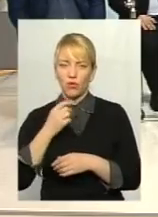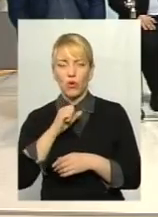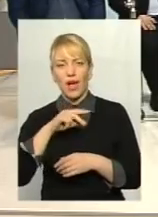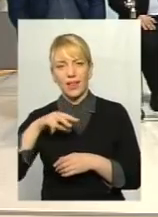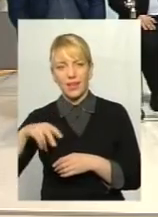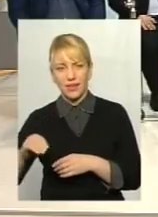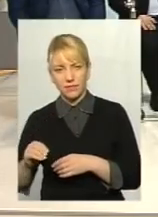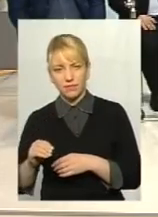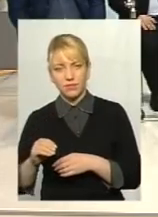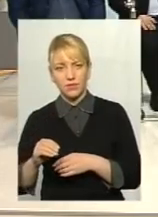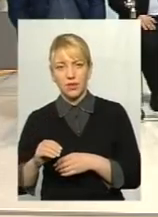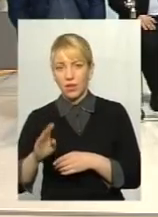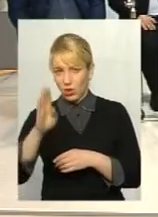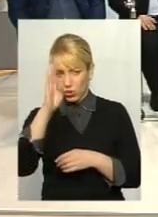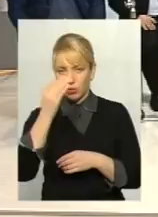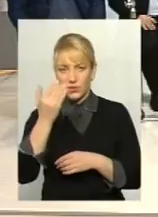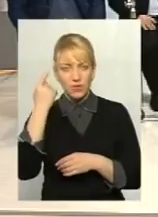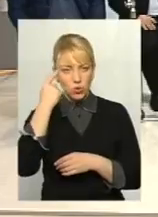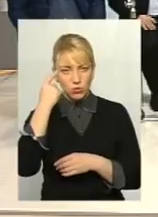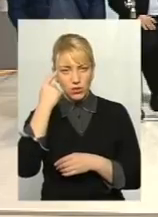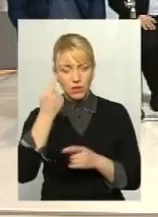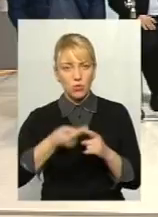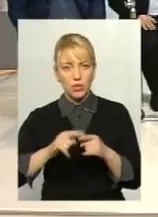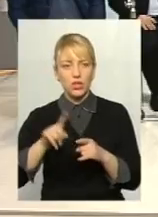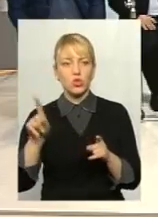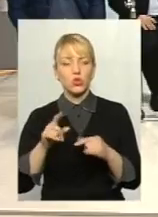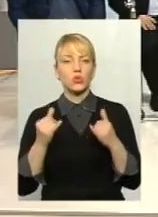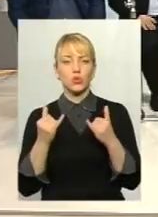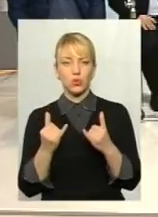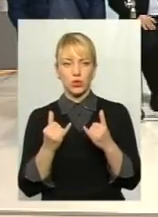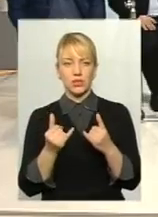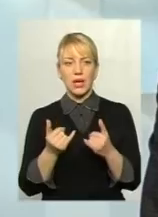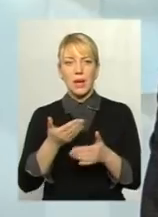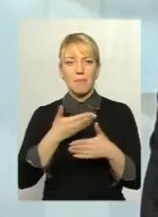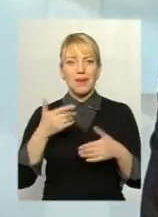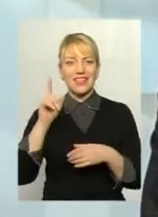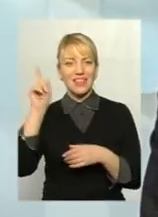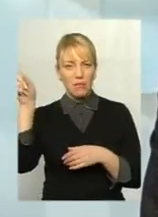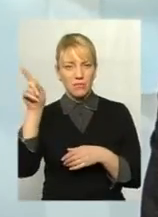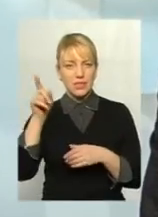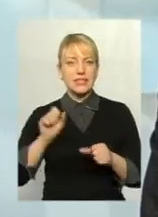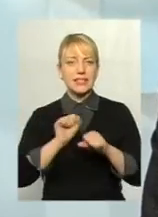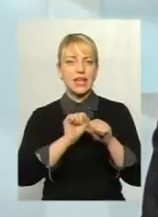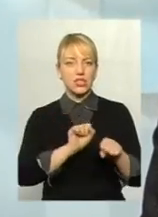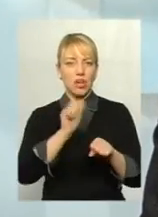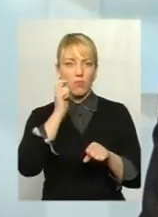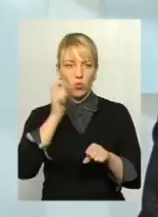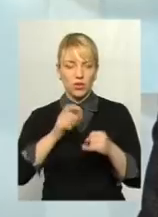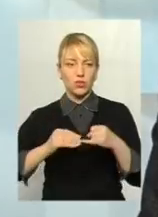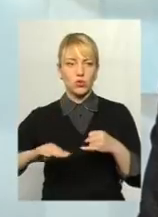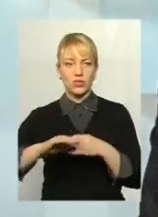хлопці, ви думаєте про те, що сьогодні ми там захищаємо українську землю,